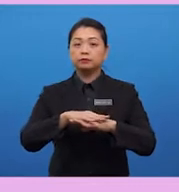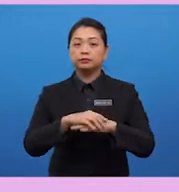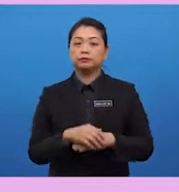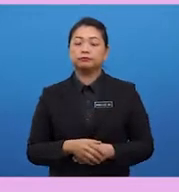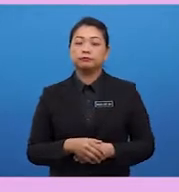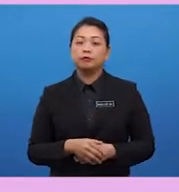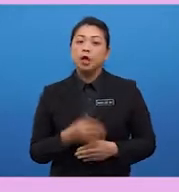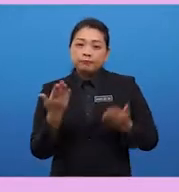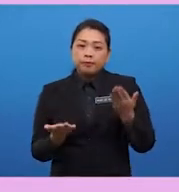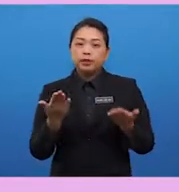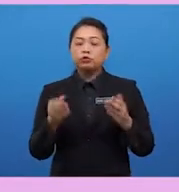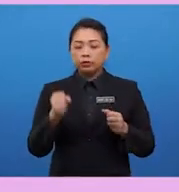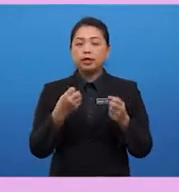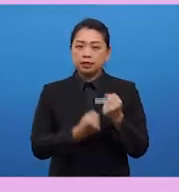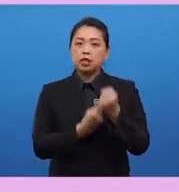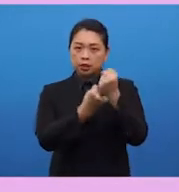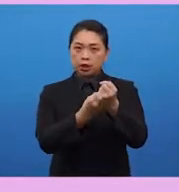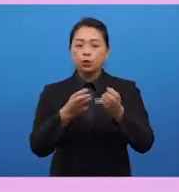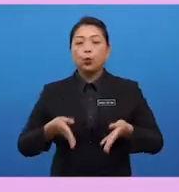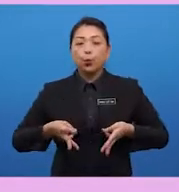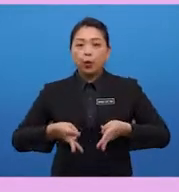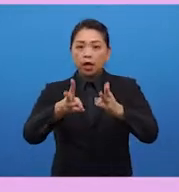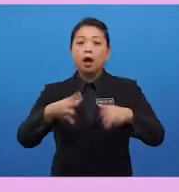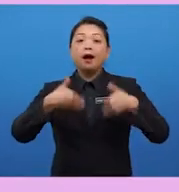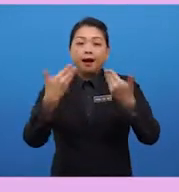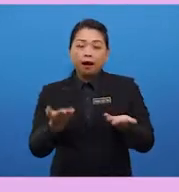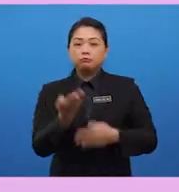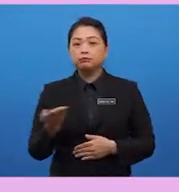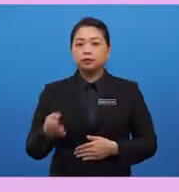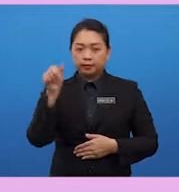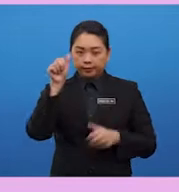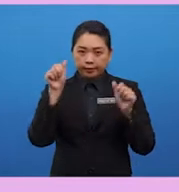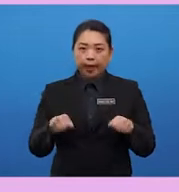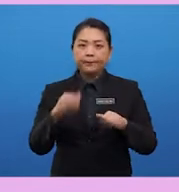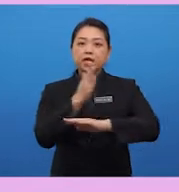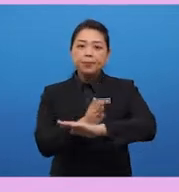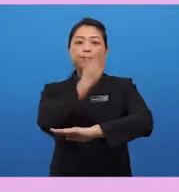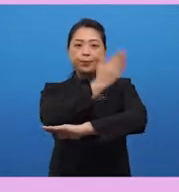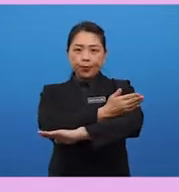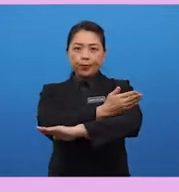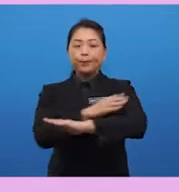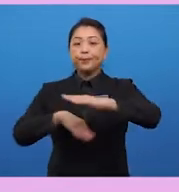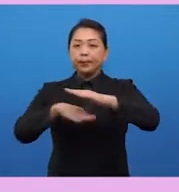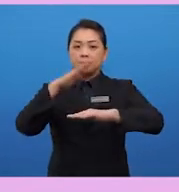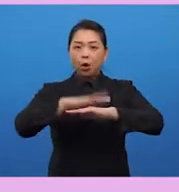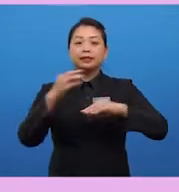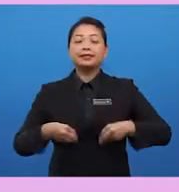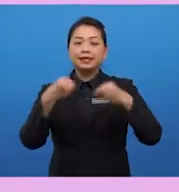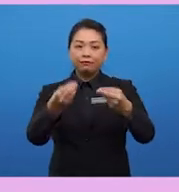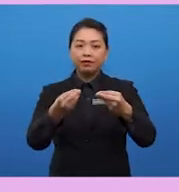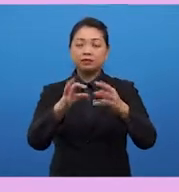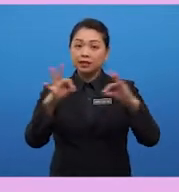perhaps, you could even suggest ways on how things can be improved based on the given context.